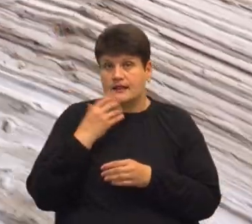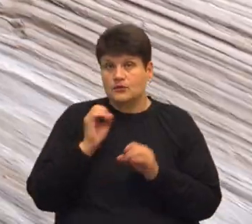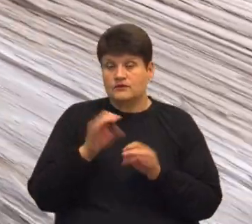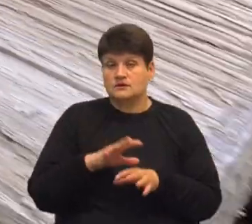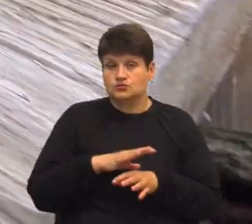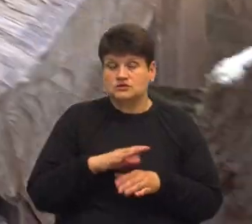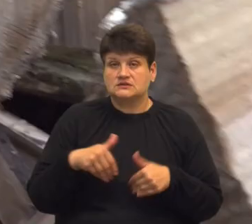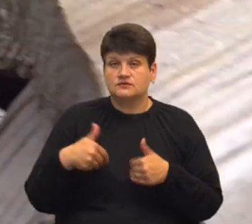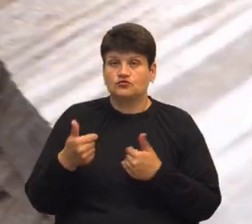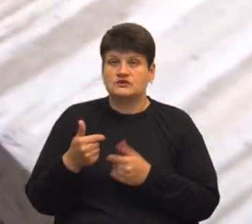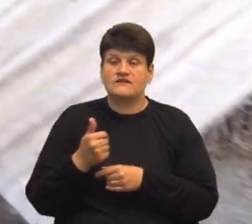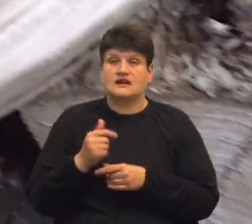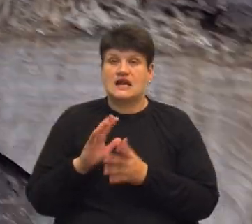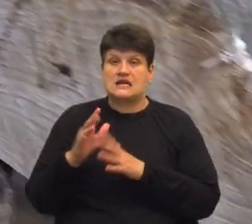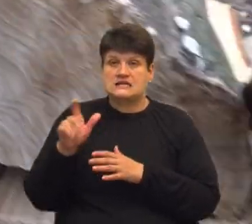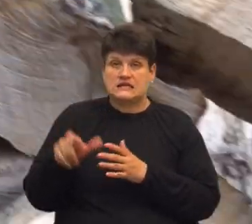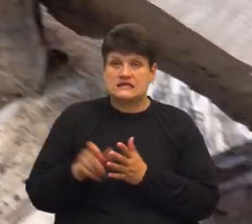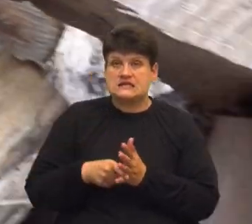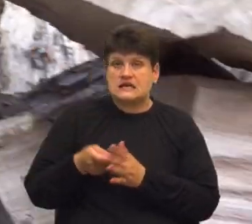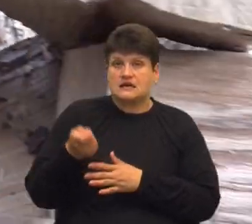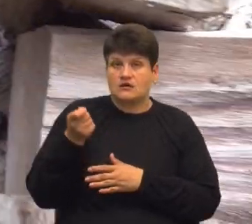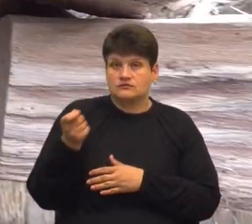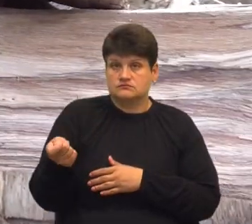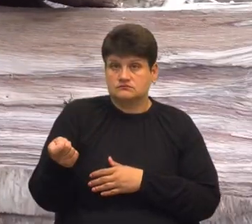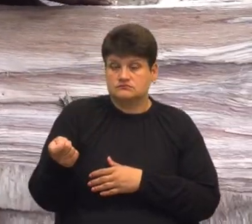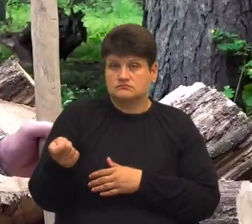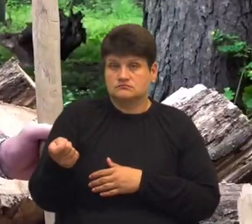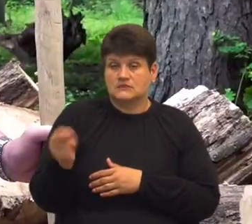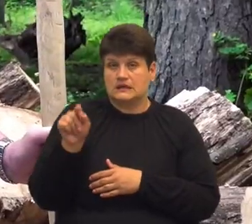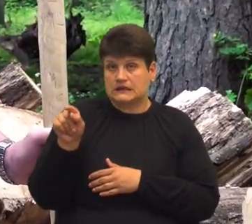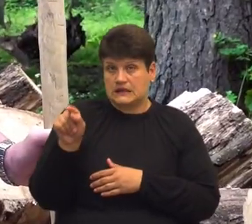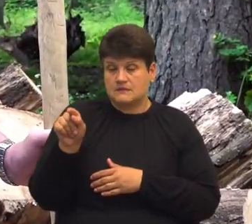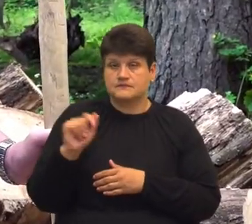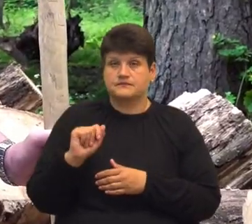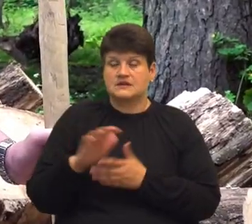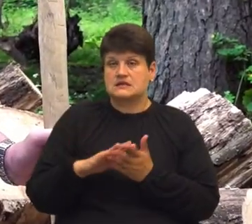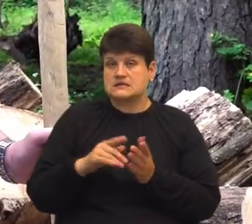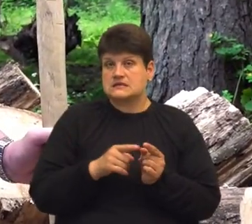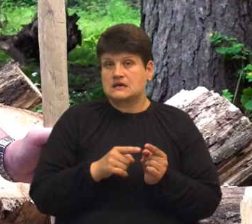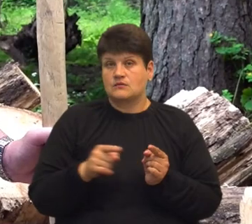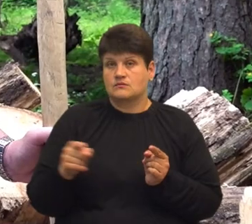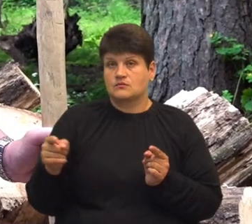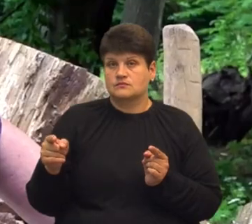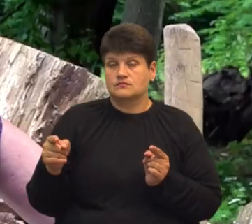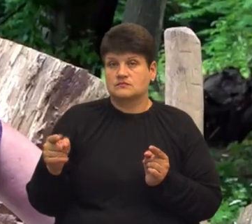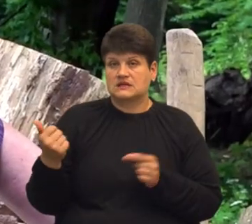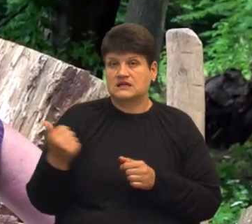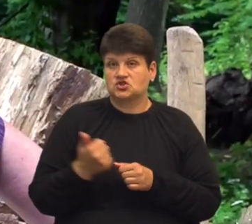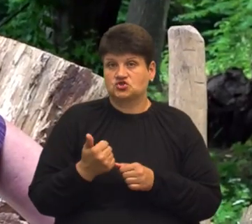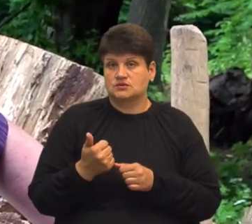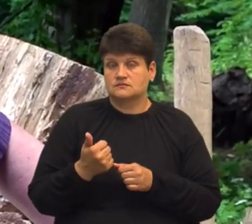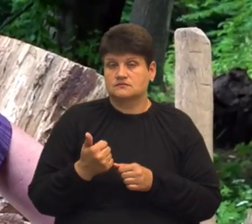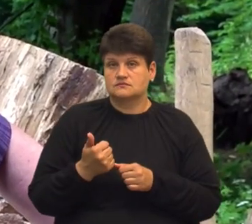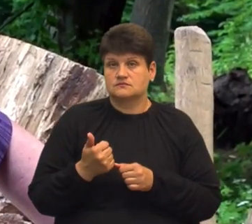Звернувся до лісників, заяву написав лісництво, і там заяву протягом тижня. Дають